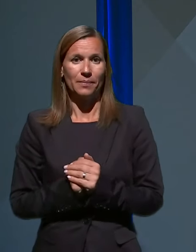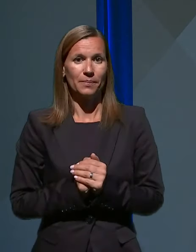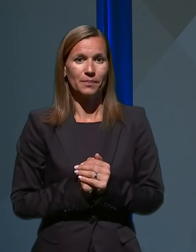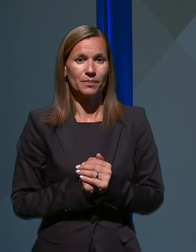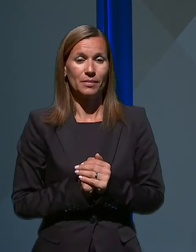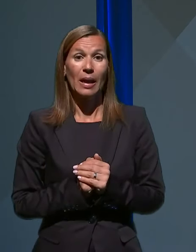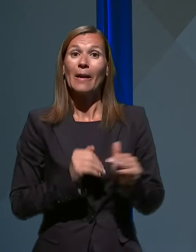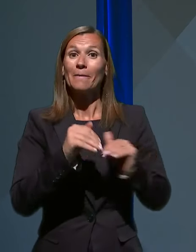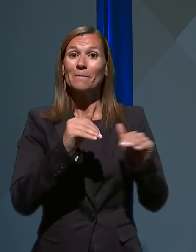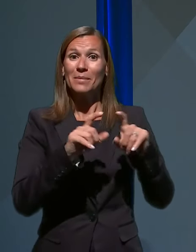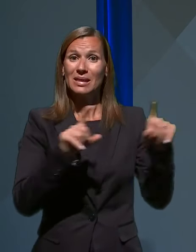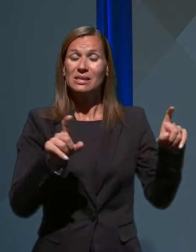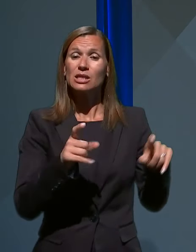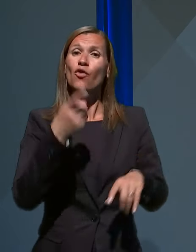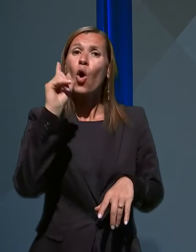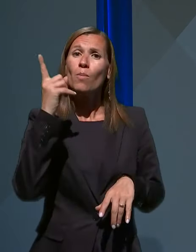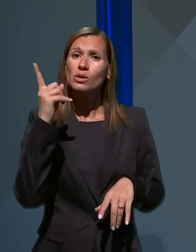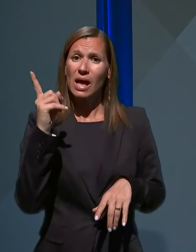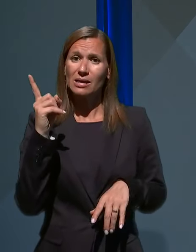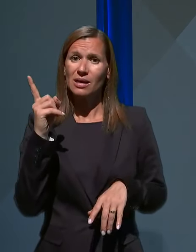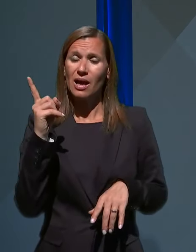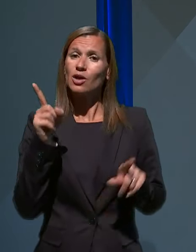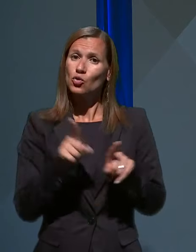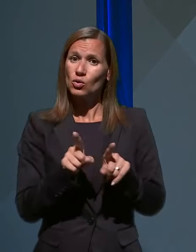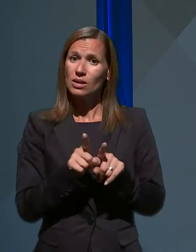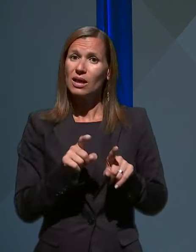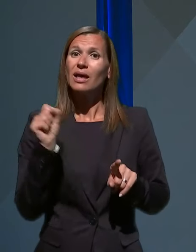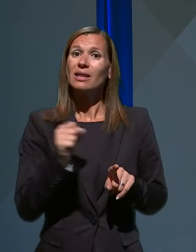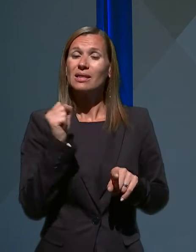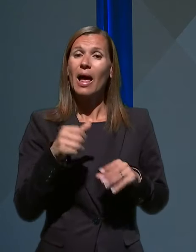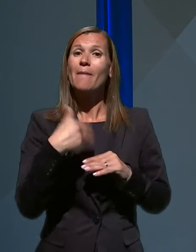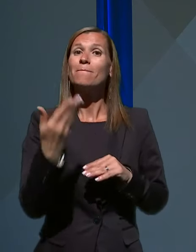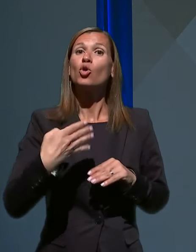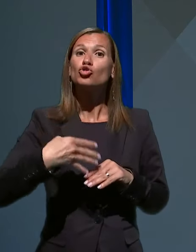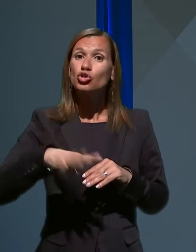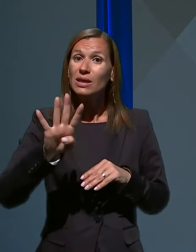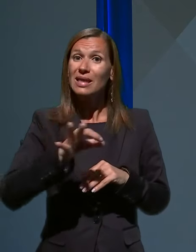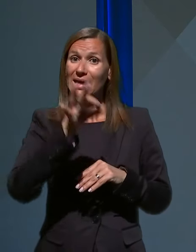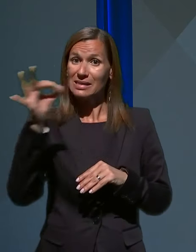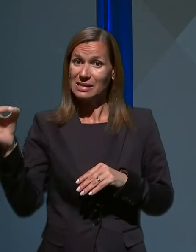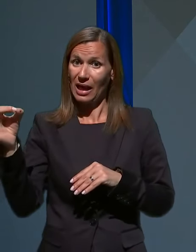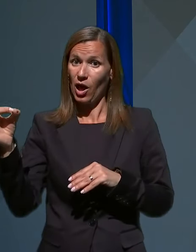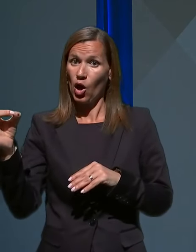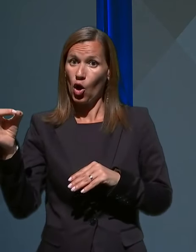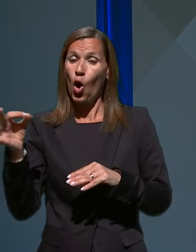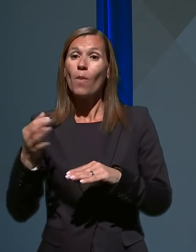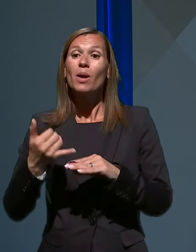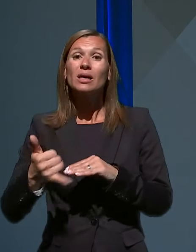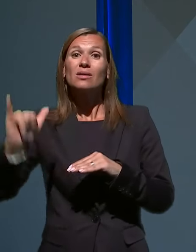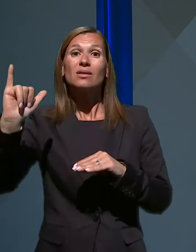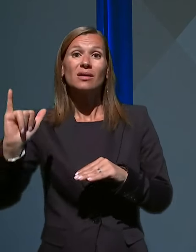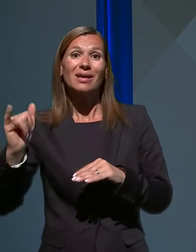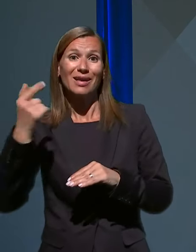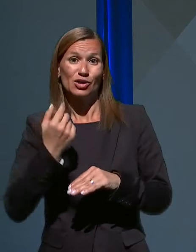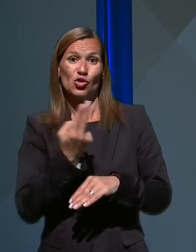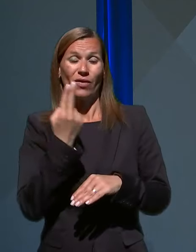Ministrstvo opozarja tudi, da so po 14 dneh obstopu iz Slovenije državljani lahko